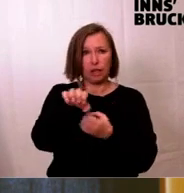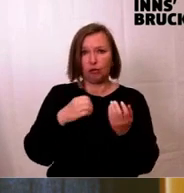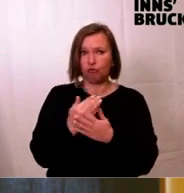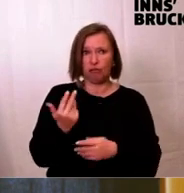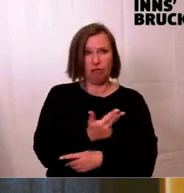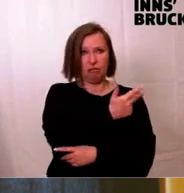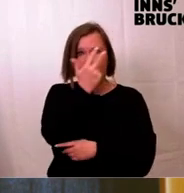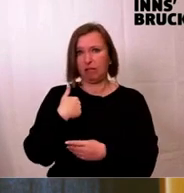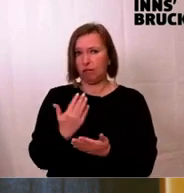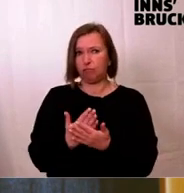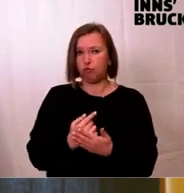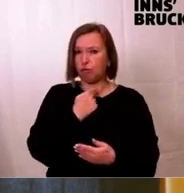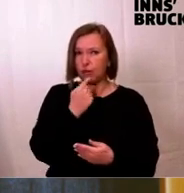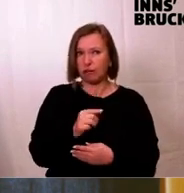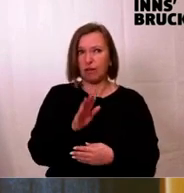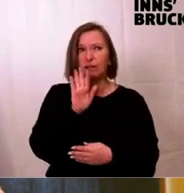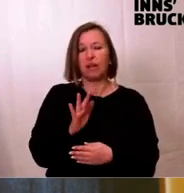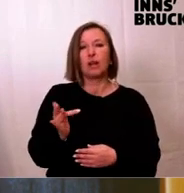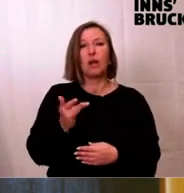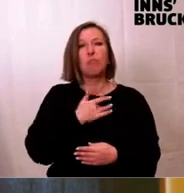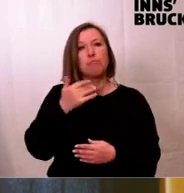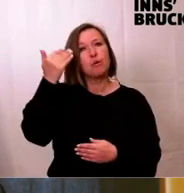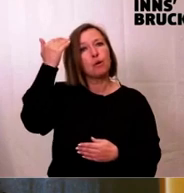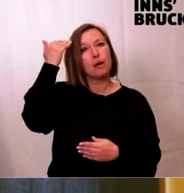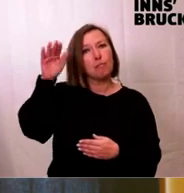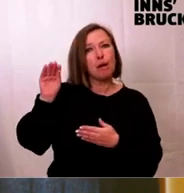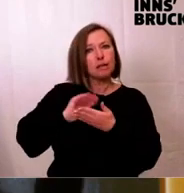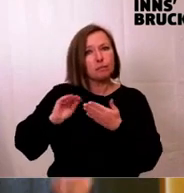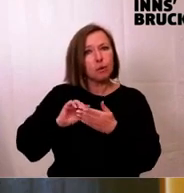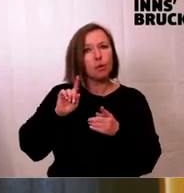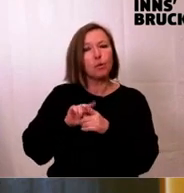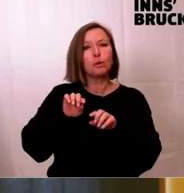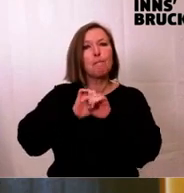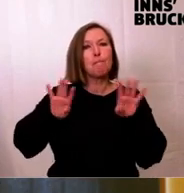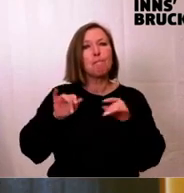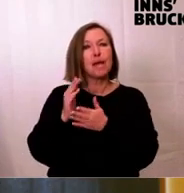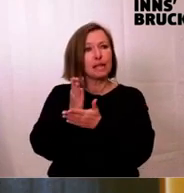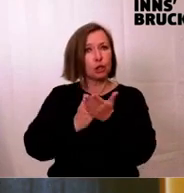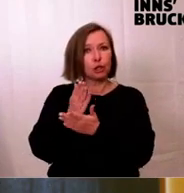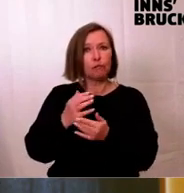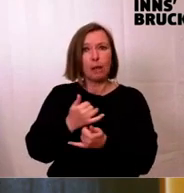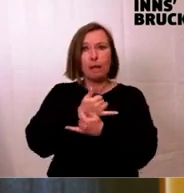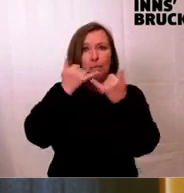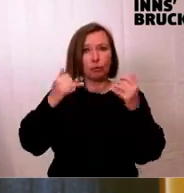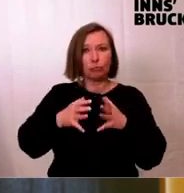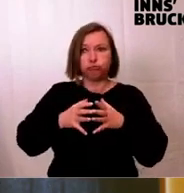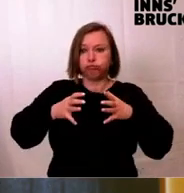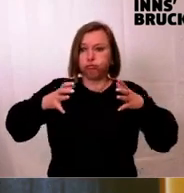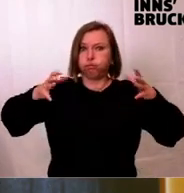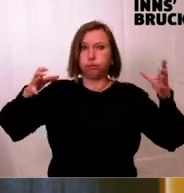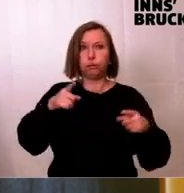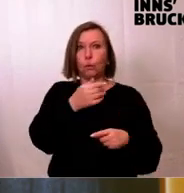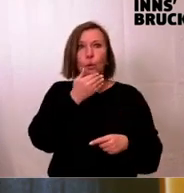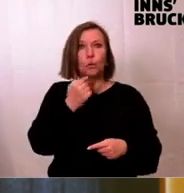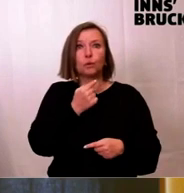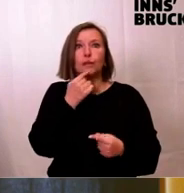Du hast deine Bürgermeisterkanzlei oder ich muss sie nennen, dein Medienservice aufgeblasen, du es bis heute noch nicht sagst, wie viel du eingestellt hast. Während du an